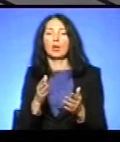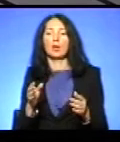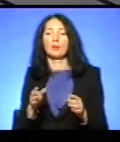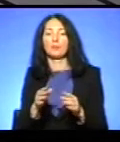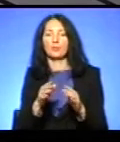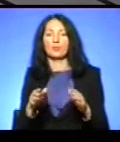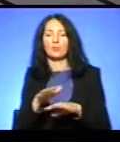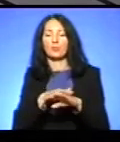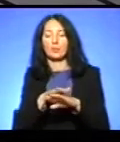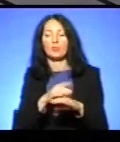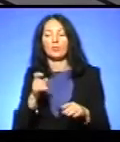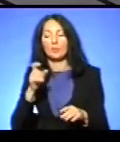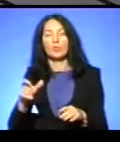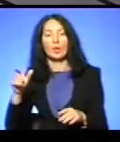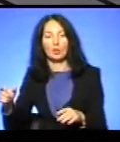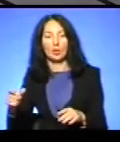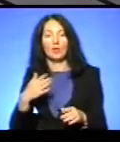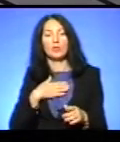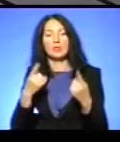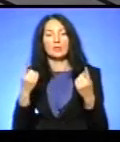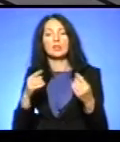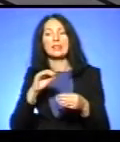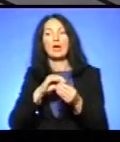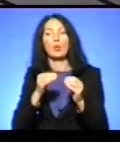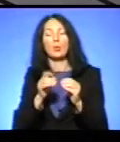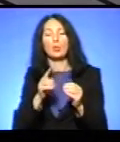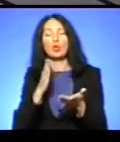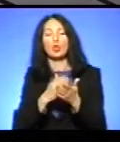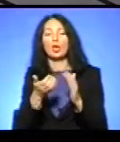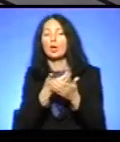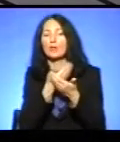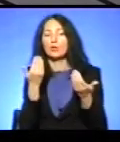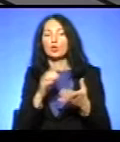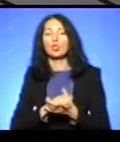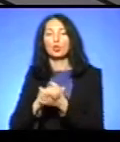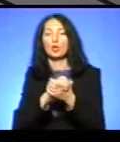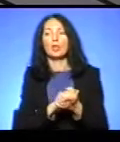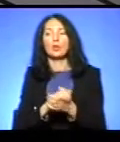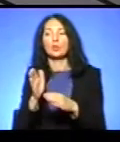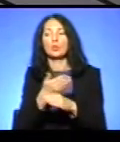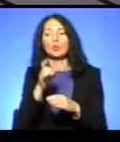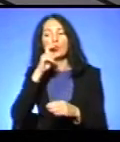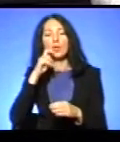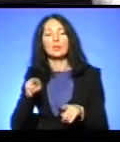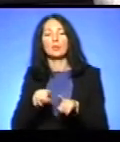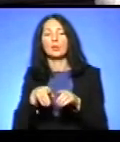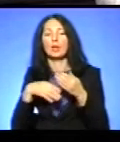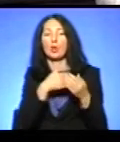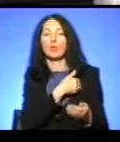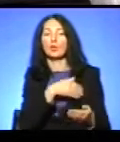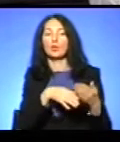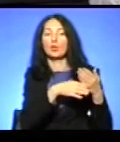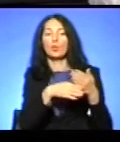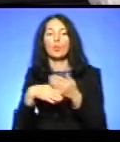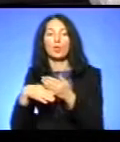раз повторюю, що в нас величезна проблема це те, що є відсутня солідарність між українцями і бажання допомогти один одному.